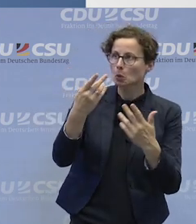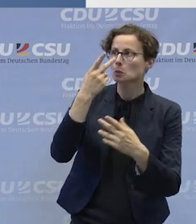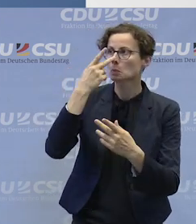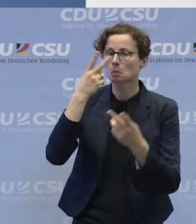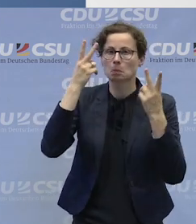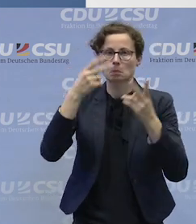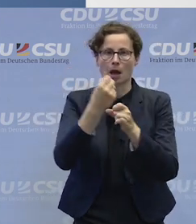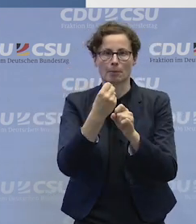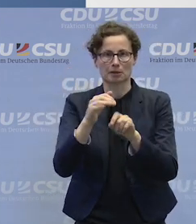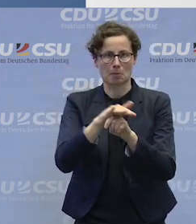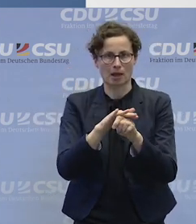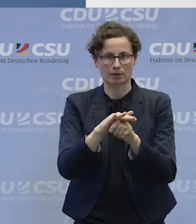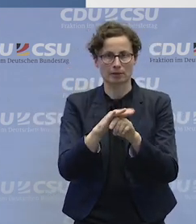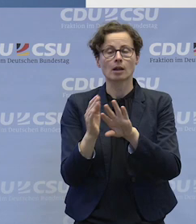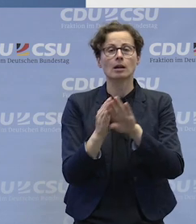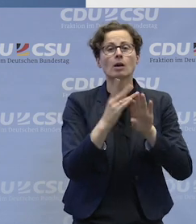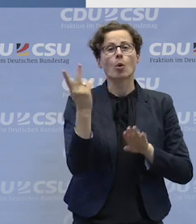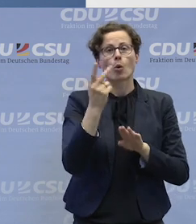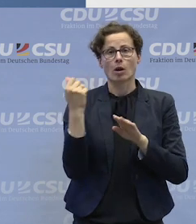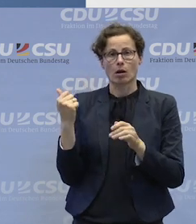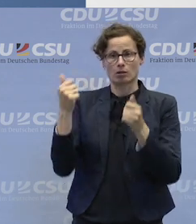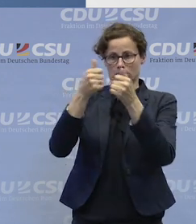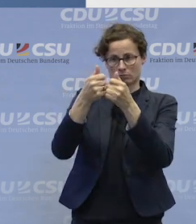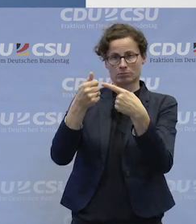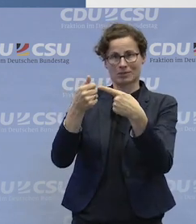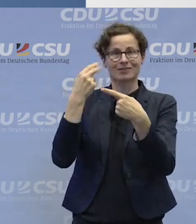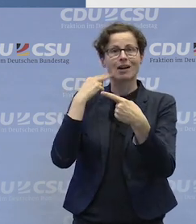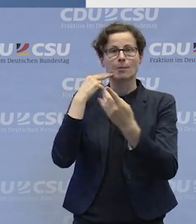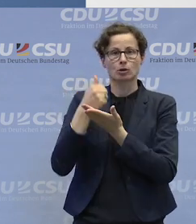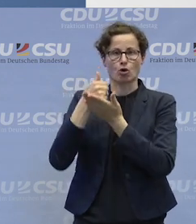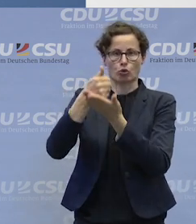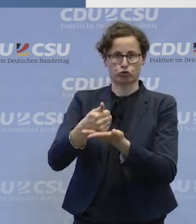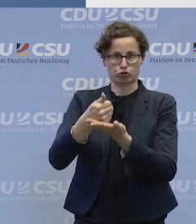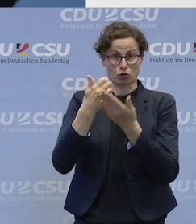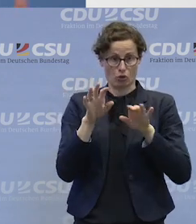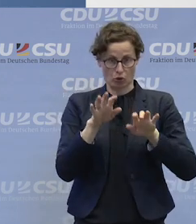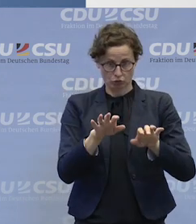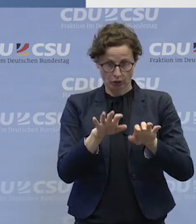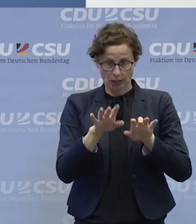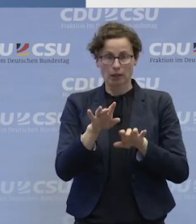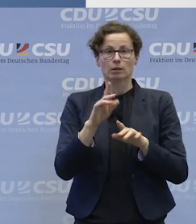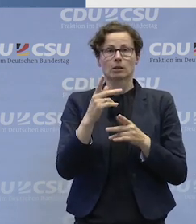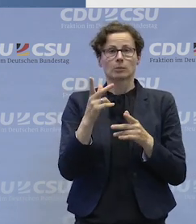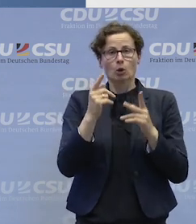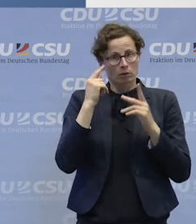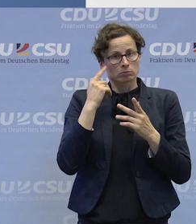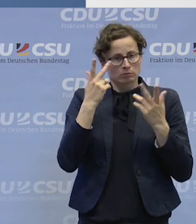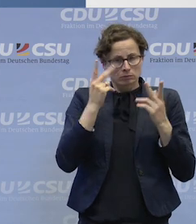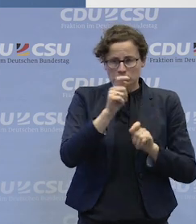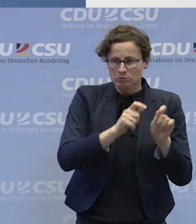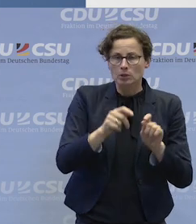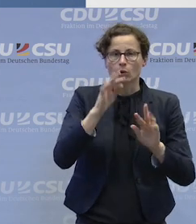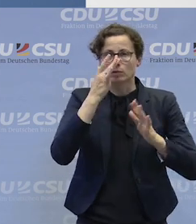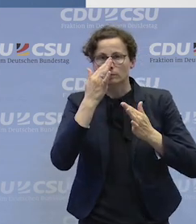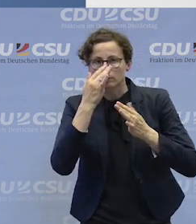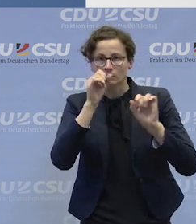die Vorbereitung in die Betriebe verlagert haben. Also virtuelle Werkstätten, keine physische, die gebaut ist, sondern man